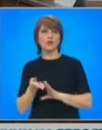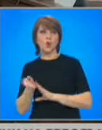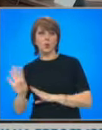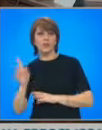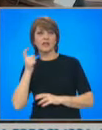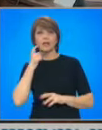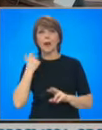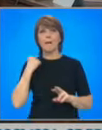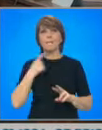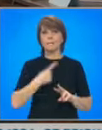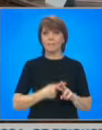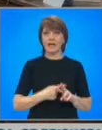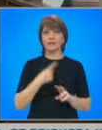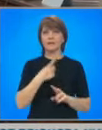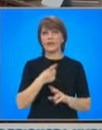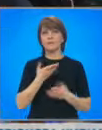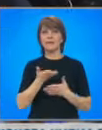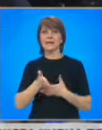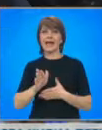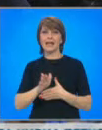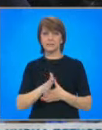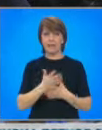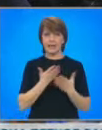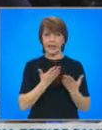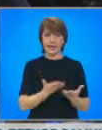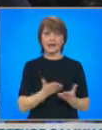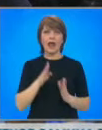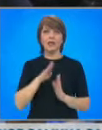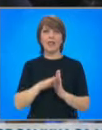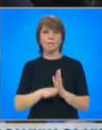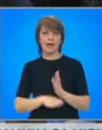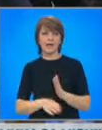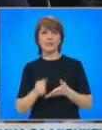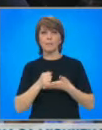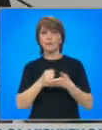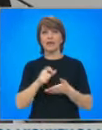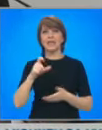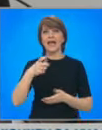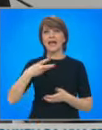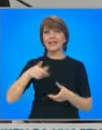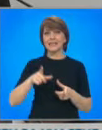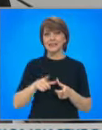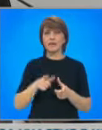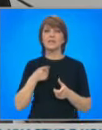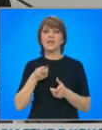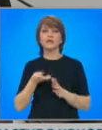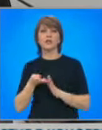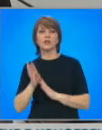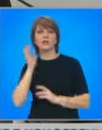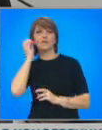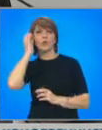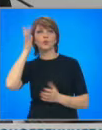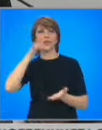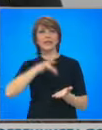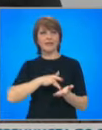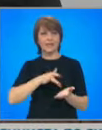Там ще се разпределят на проектен принцип. Намалява се и бюджета на СЕМ, като парите ще са насочени към културните центрове на България в